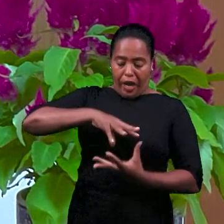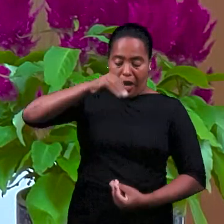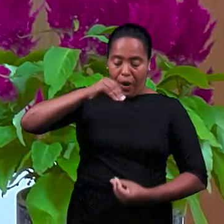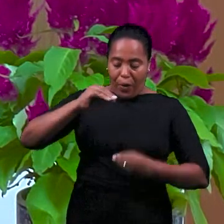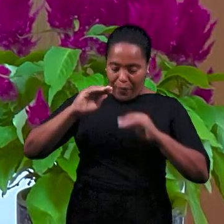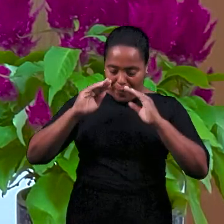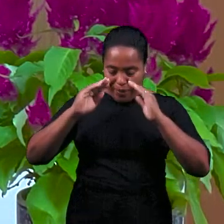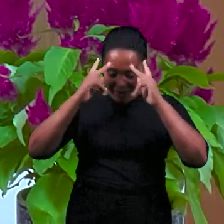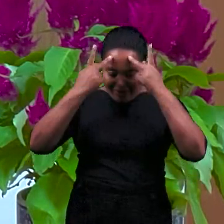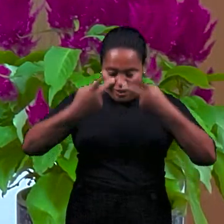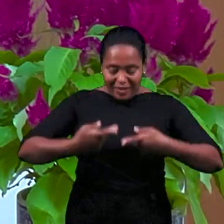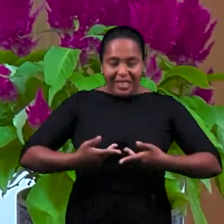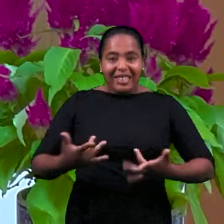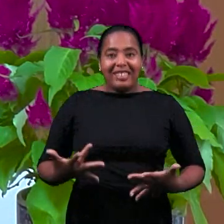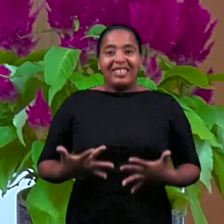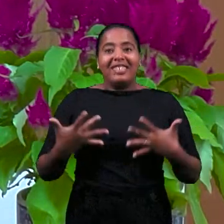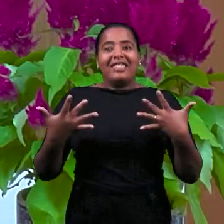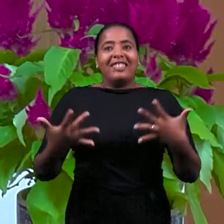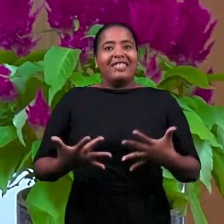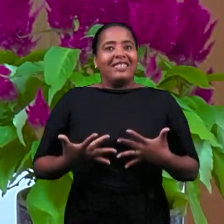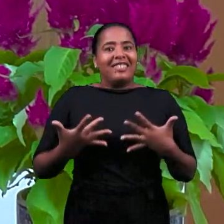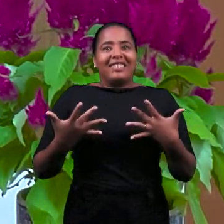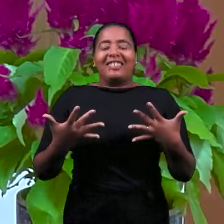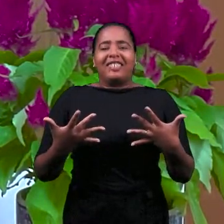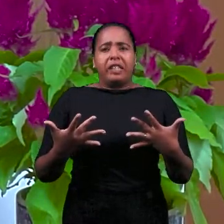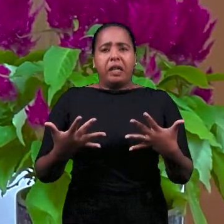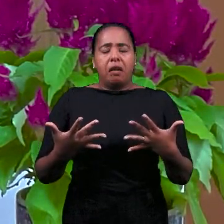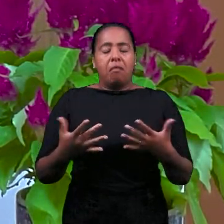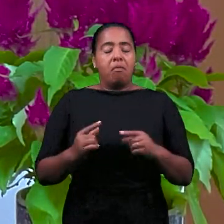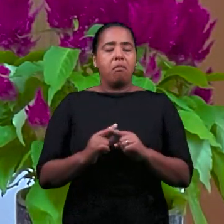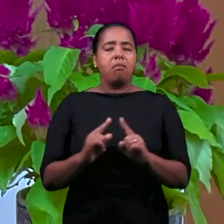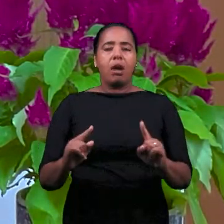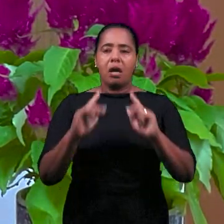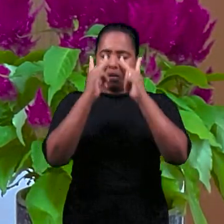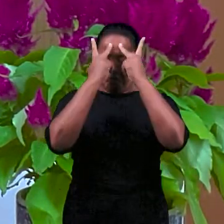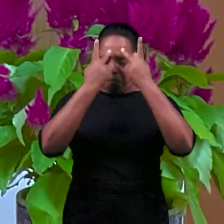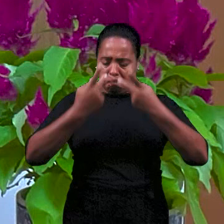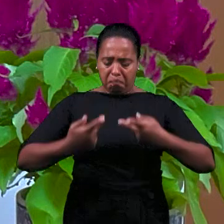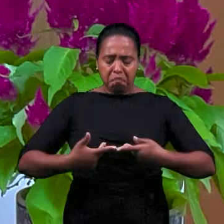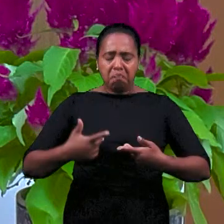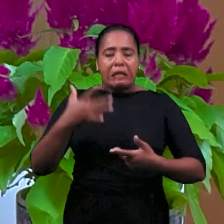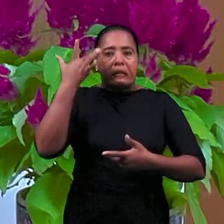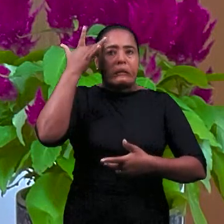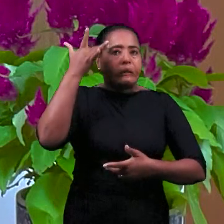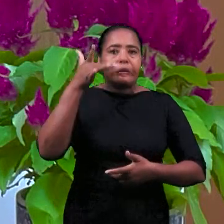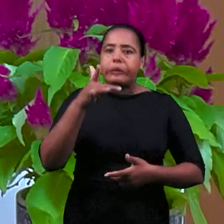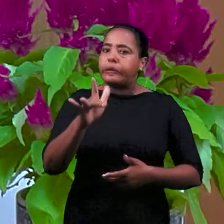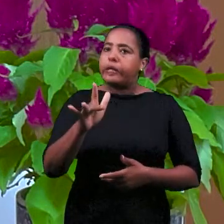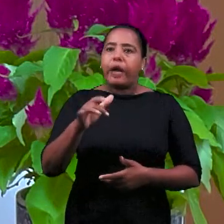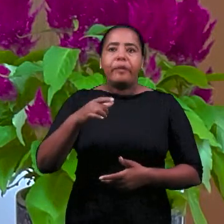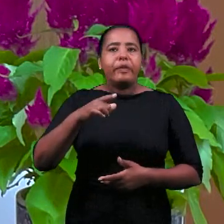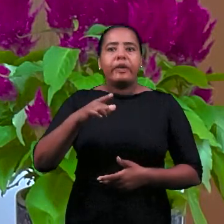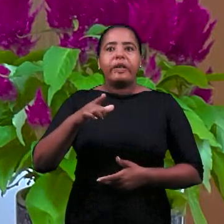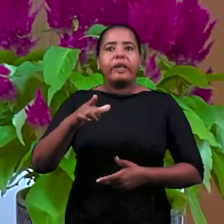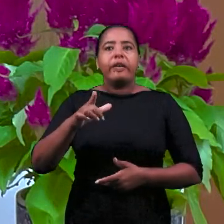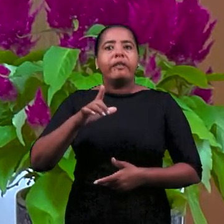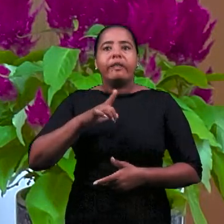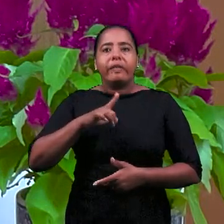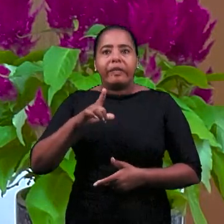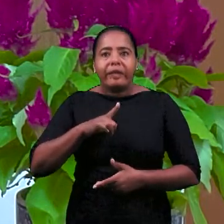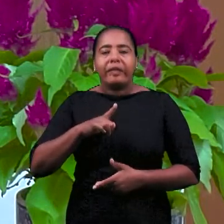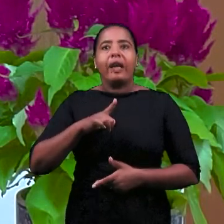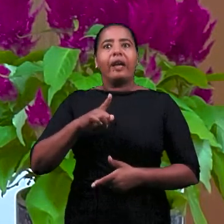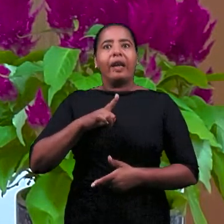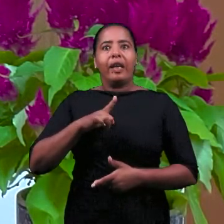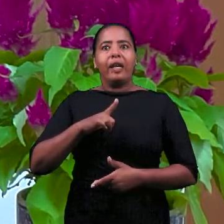человеческой. И человек не знает, что он несет это огромное благословение